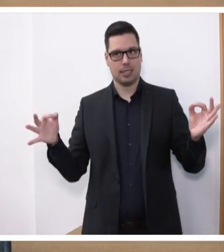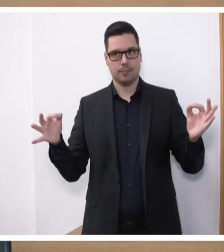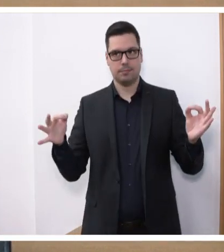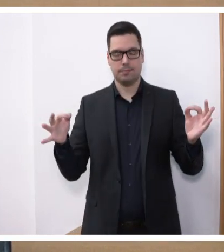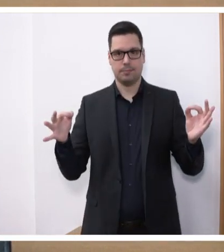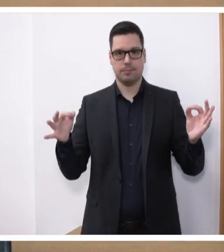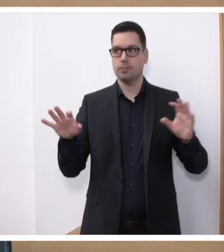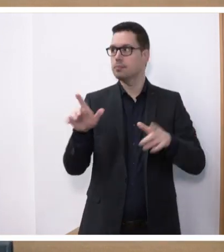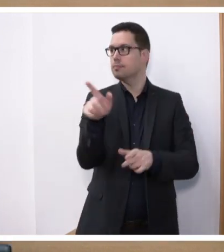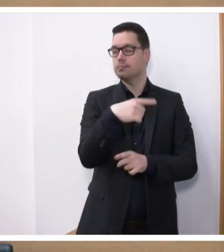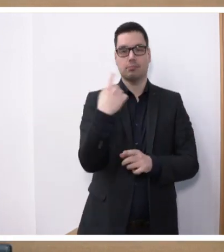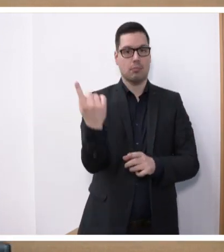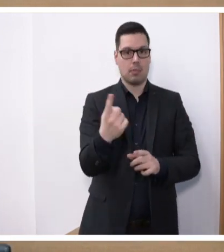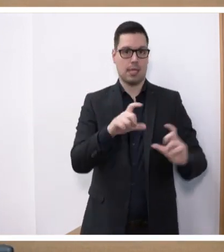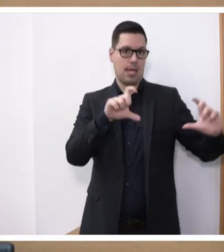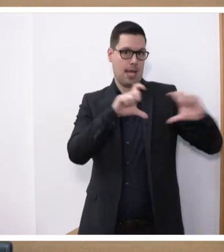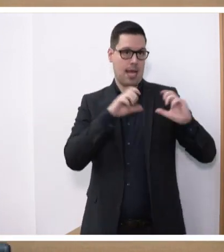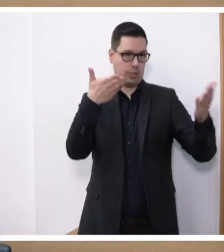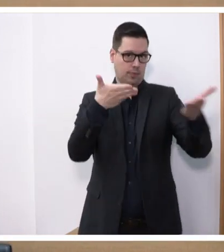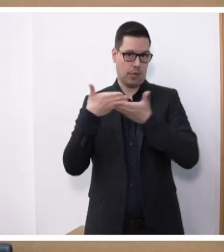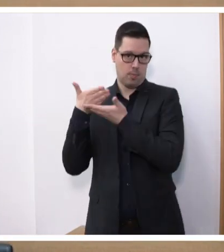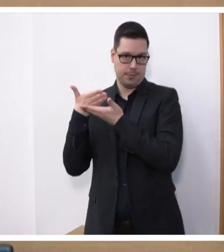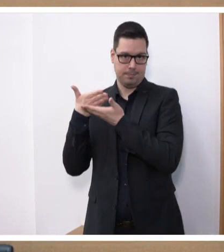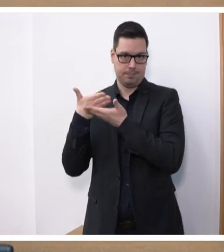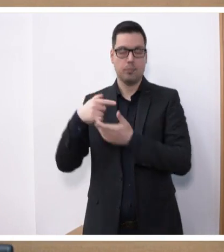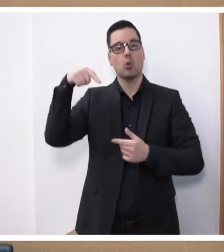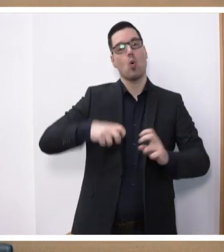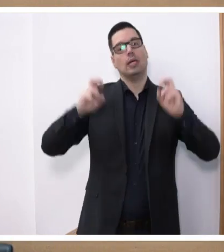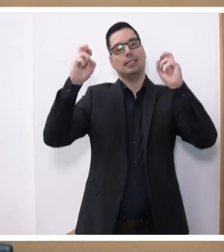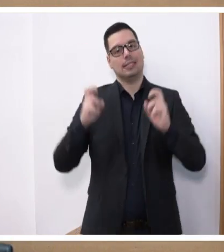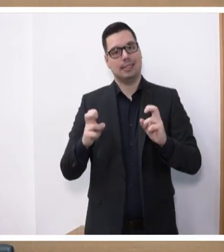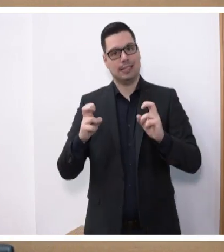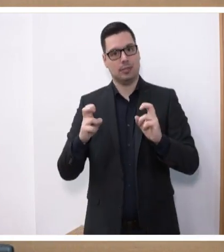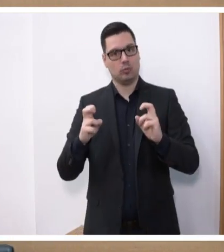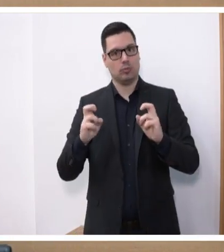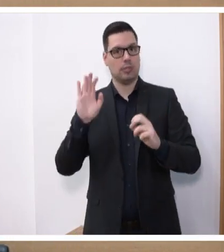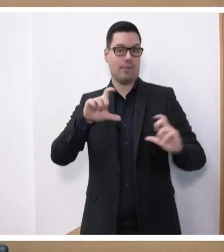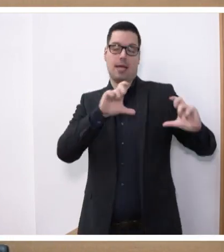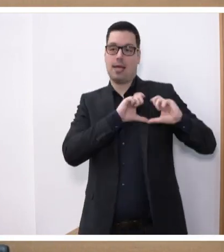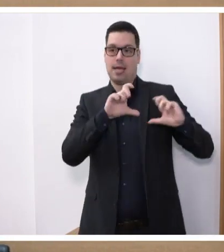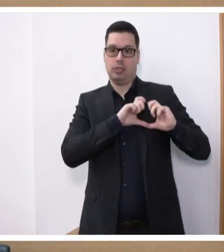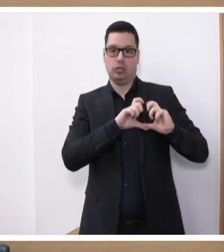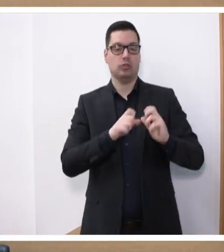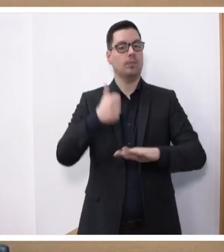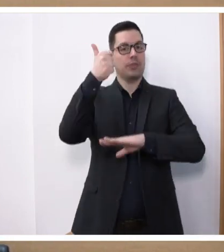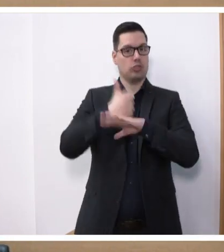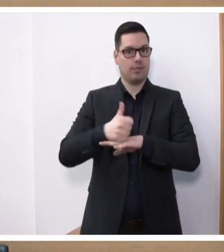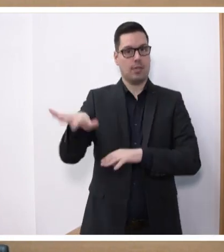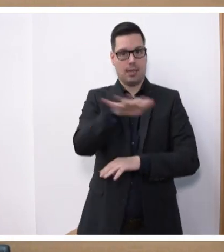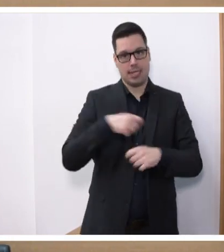Sie dazu alle herzlich willkommen. Zur heutigen Sitzung darf ich ganz herzlich den Vorsitzenden des